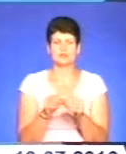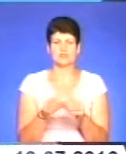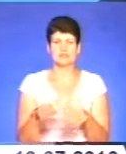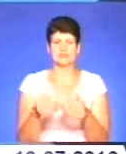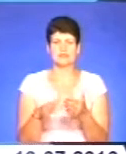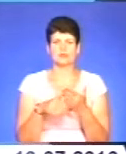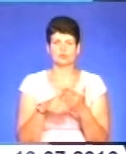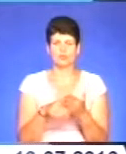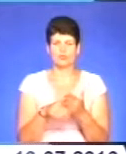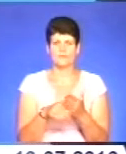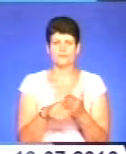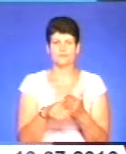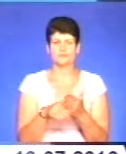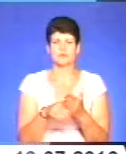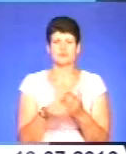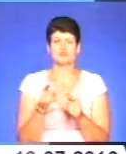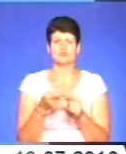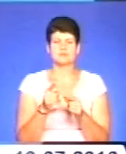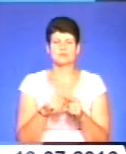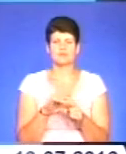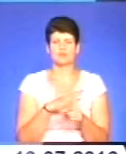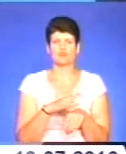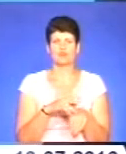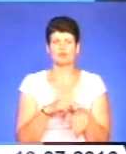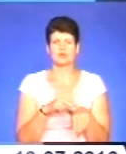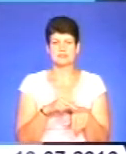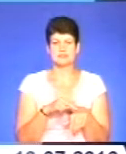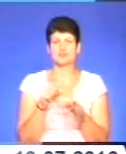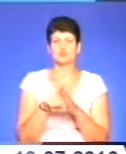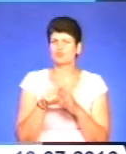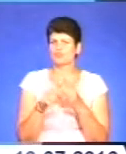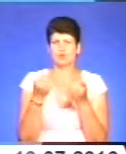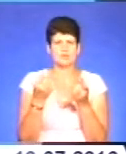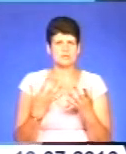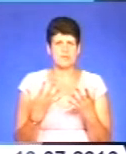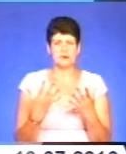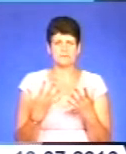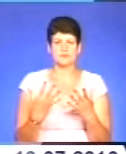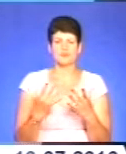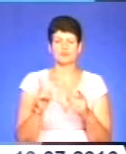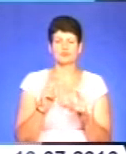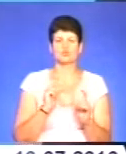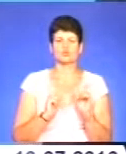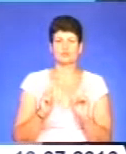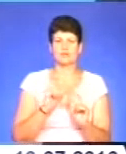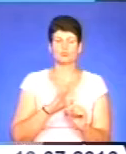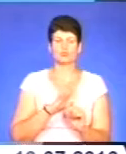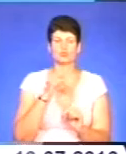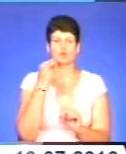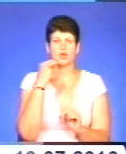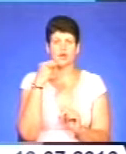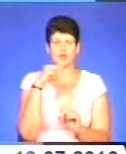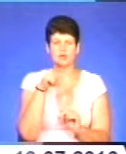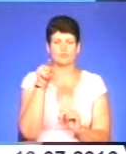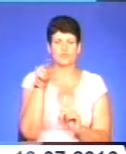тобто наша сумка, яка є, щоб було це в поліцесії. Суть дуже проста, тобто щоб студентам було краще, щоб вони